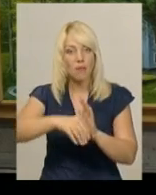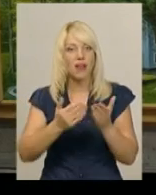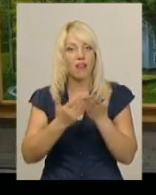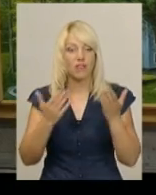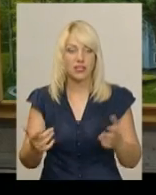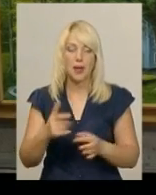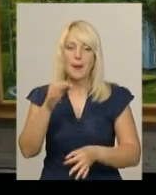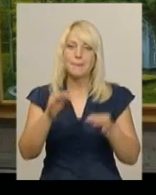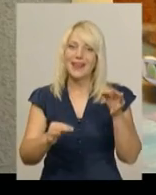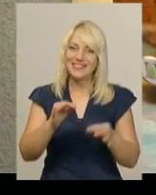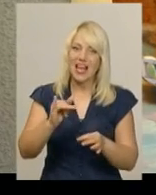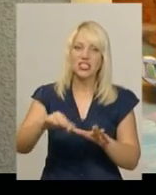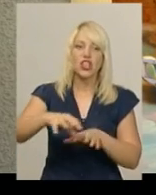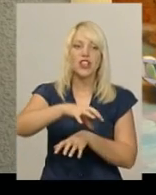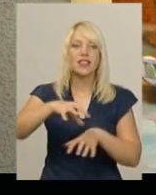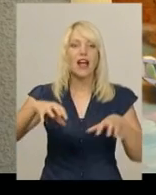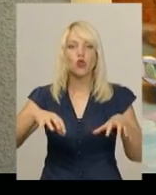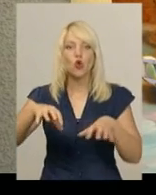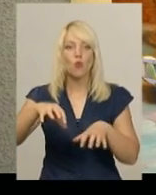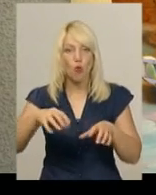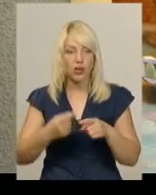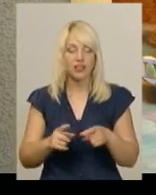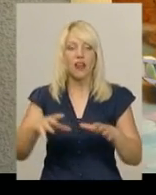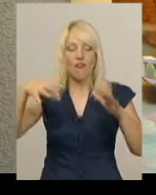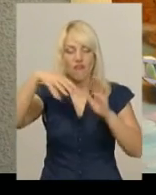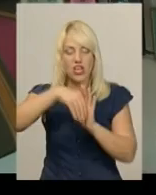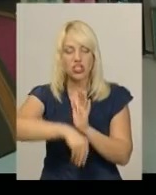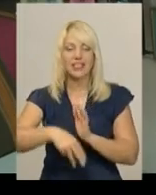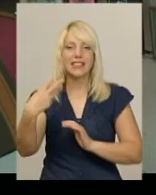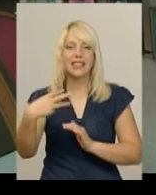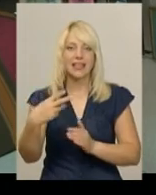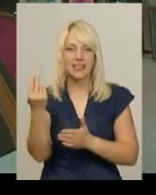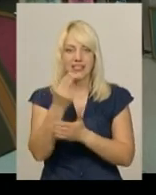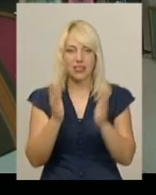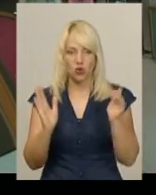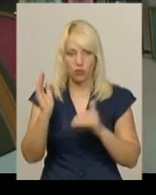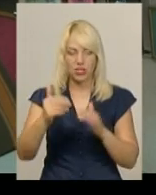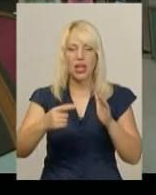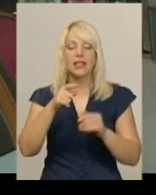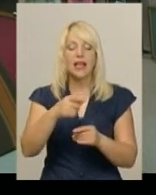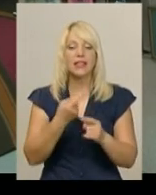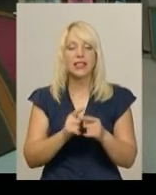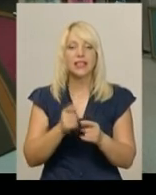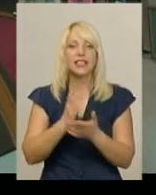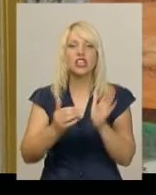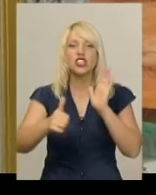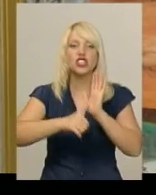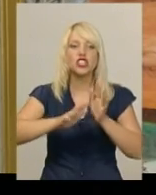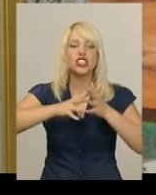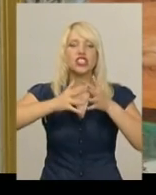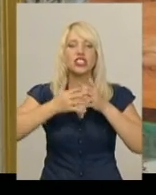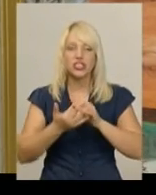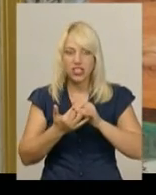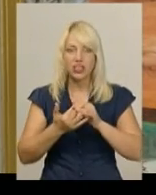пейзажі та натюрморти. До експозиції вийшли 30 робіт. На них зображені 6 сіл Дунаєвецького району, Притулівка, Косокілець,